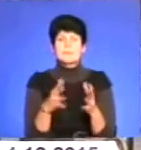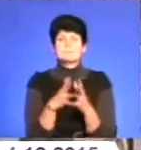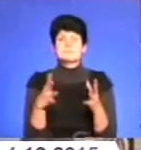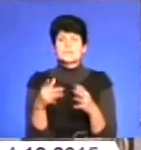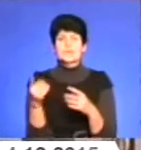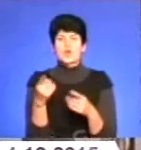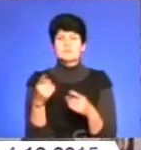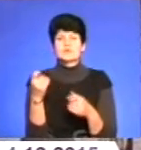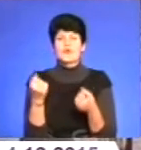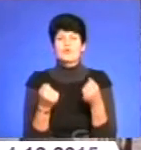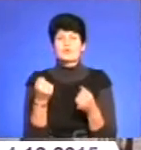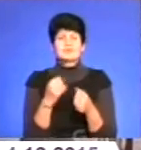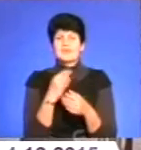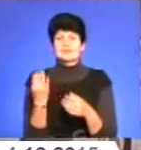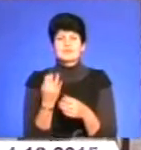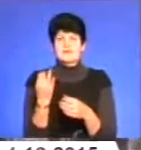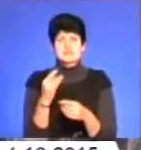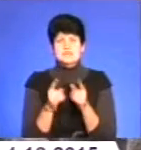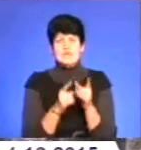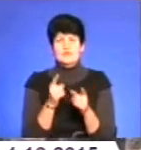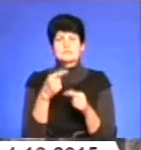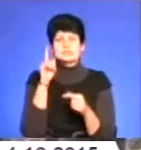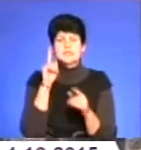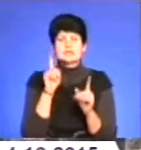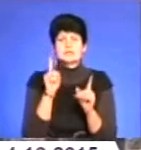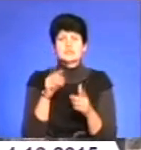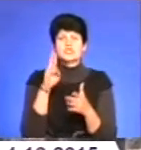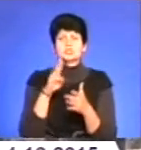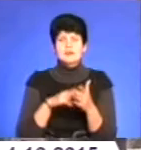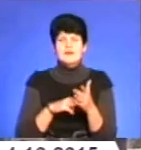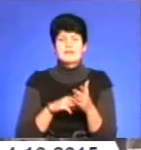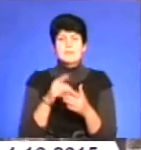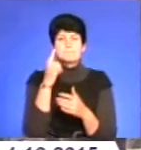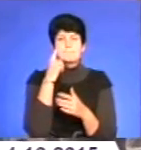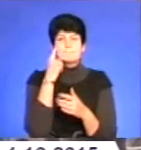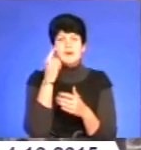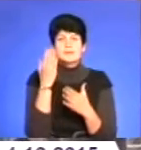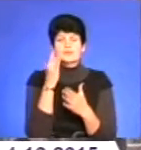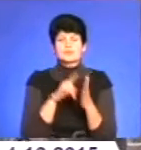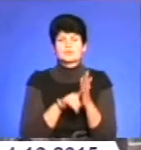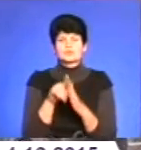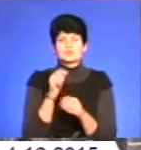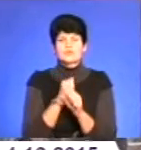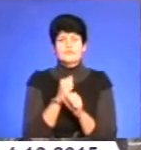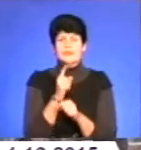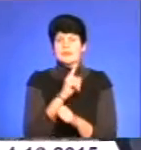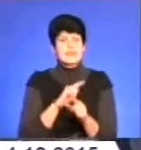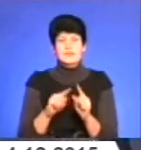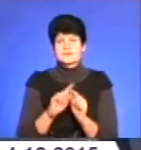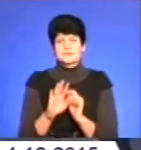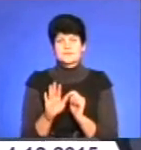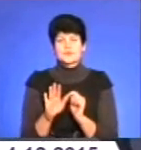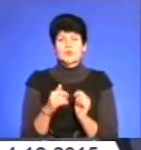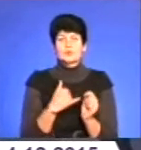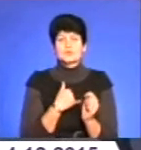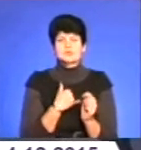водіїв і взагалі не цікавились реформою. Знають лише про штрафи і бали, які запрацюють ще не скоро. Але